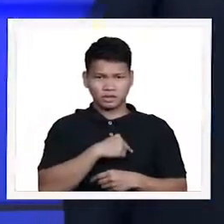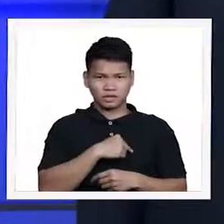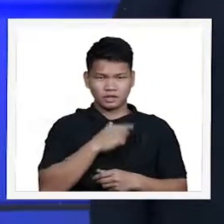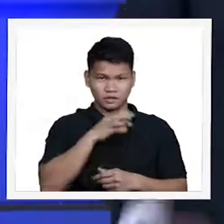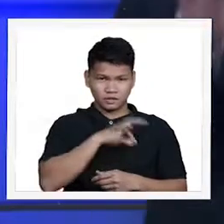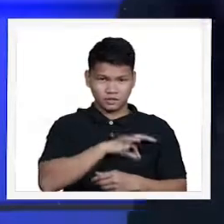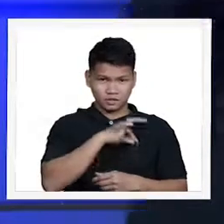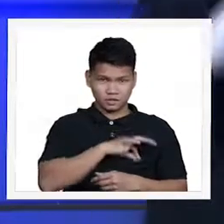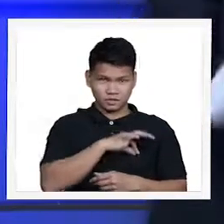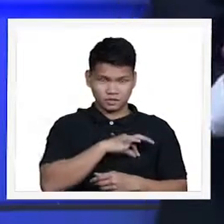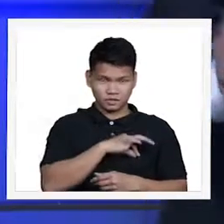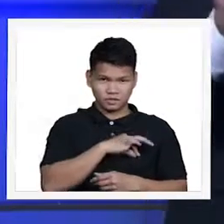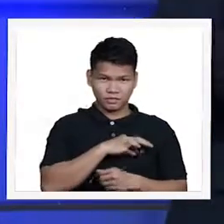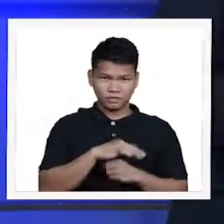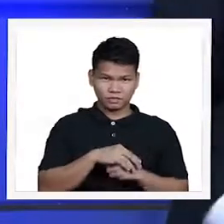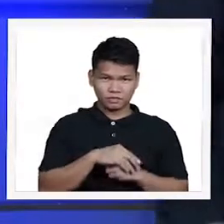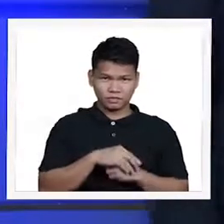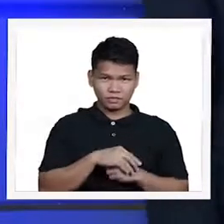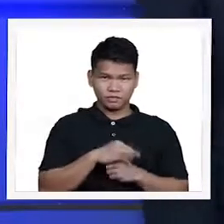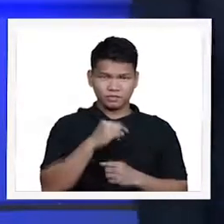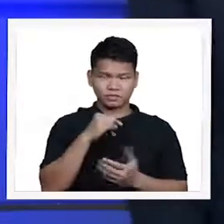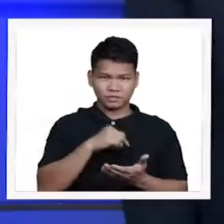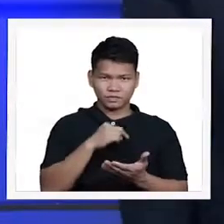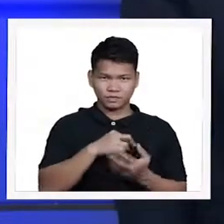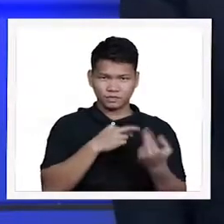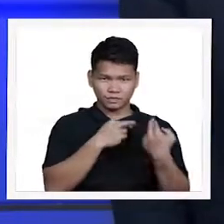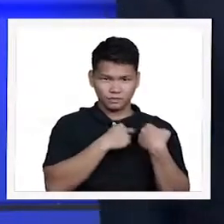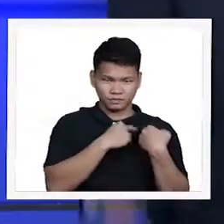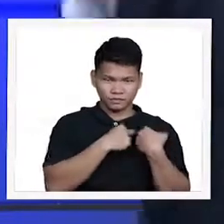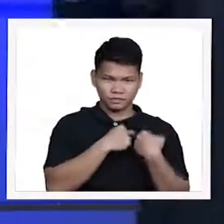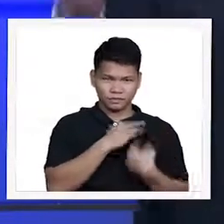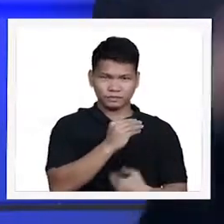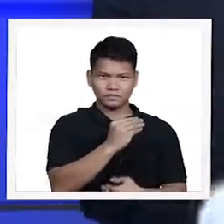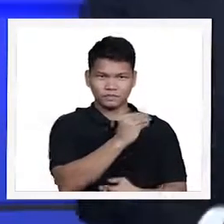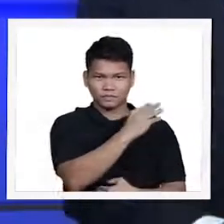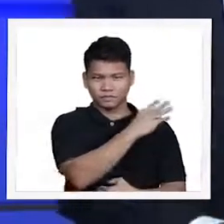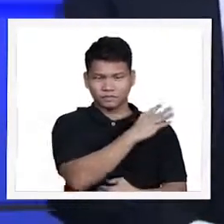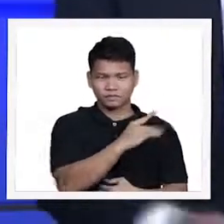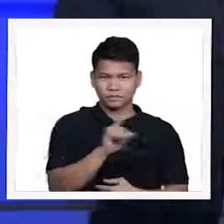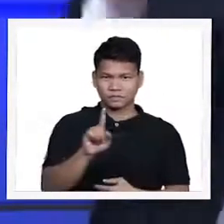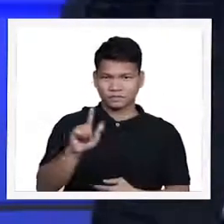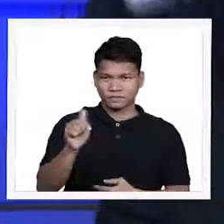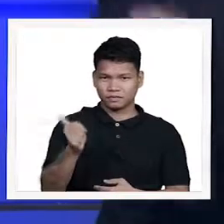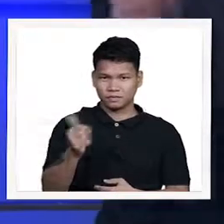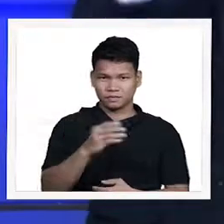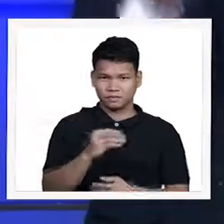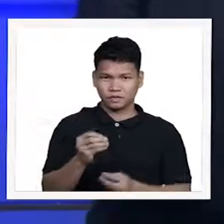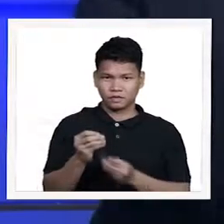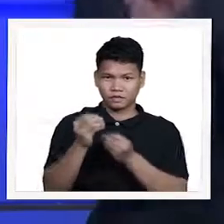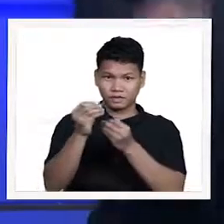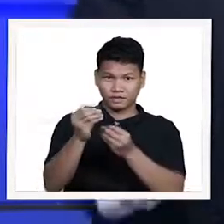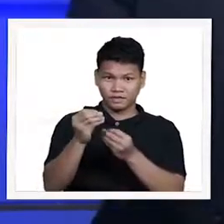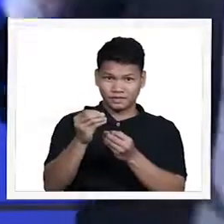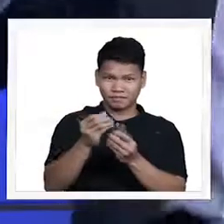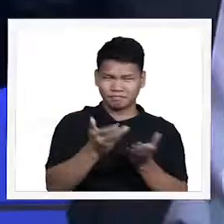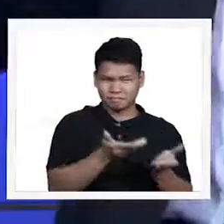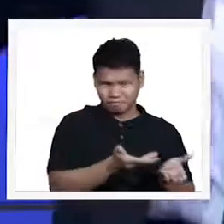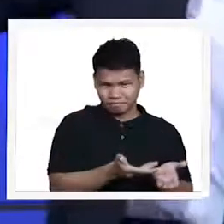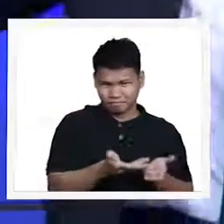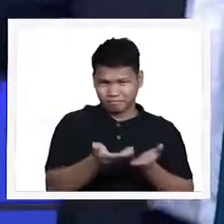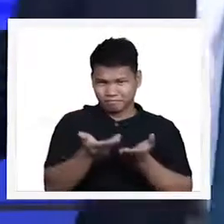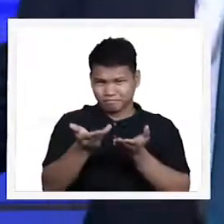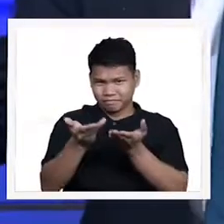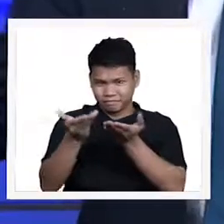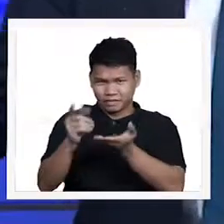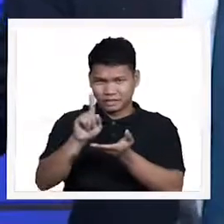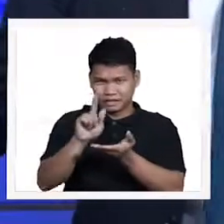ikabubuti ang sabi po niya ito pong responsibilidad natin sa ating tithes and offering bring all the tithes into